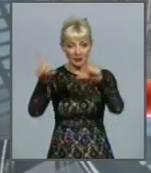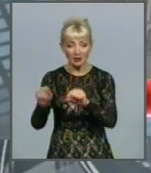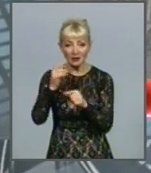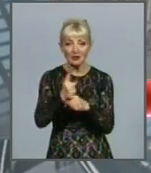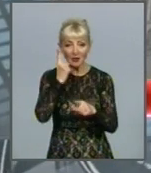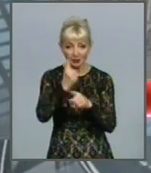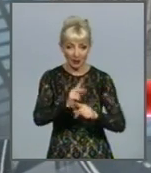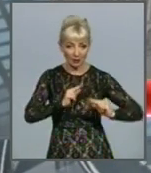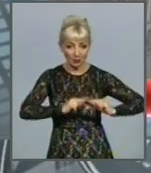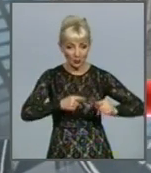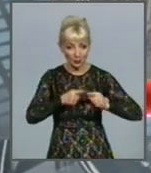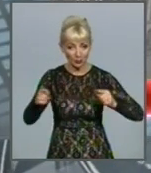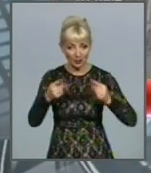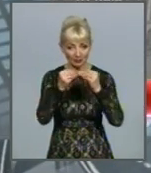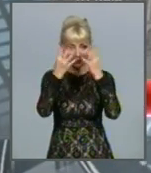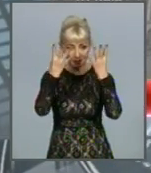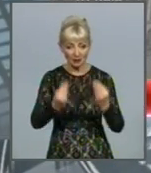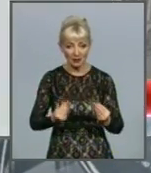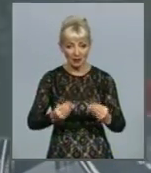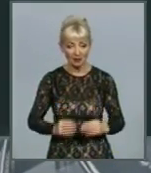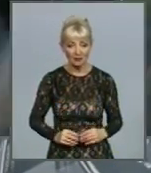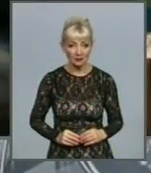Забороною працювати протягом перших десяти днів.